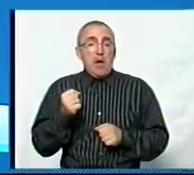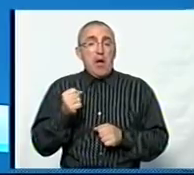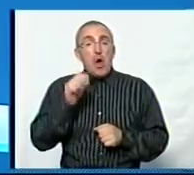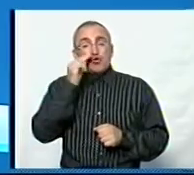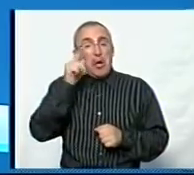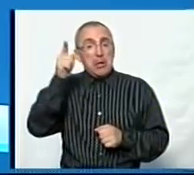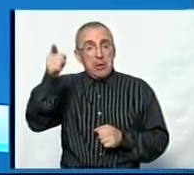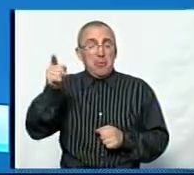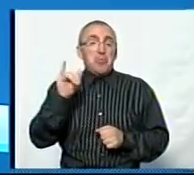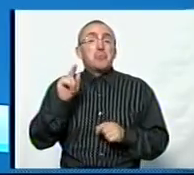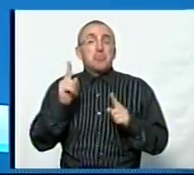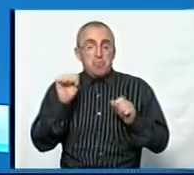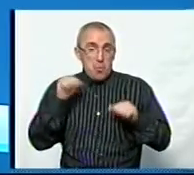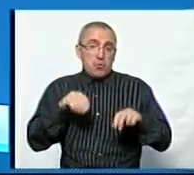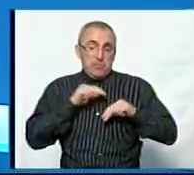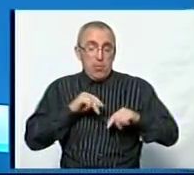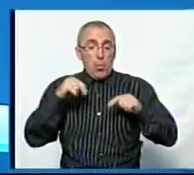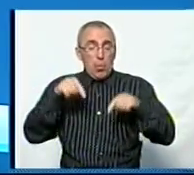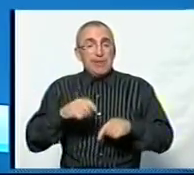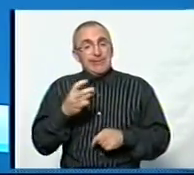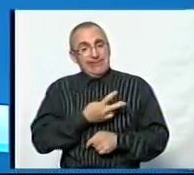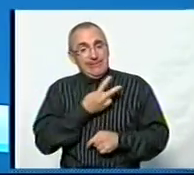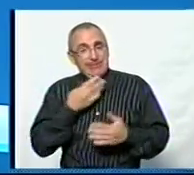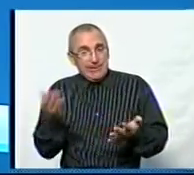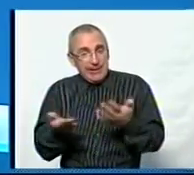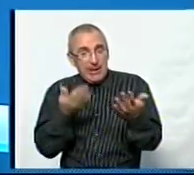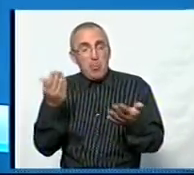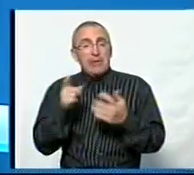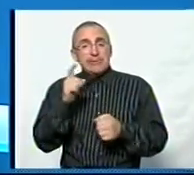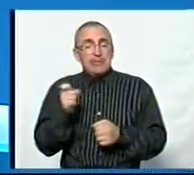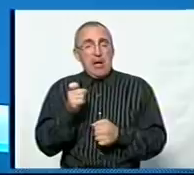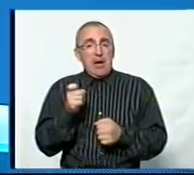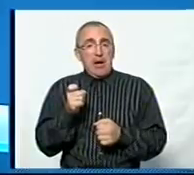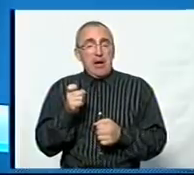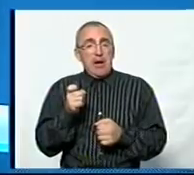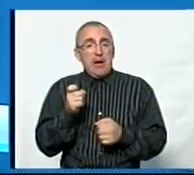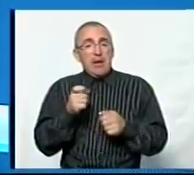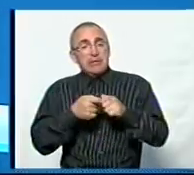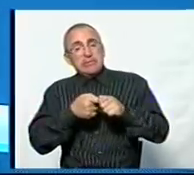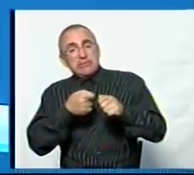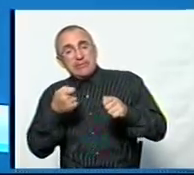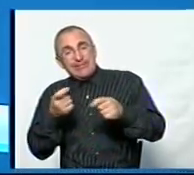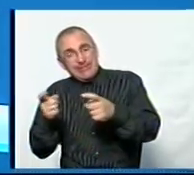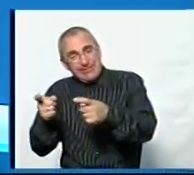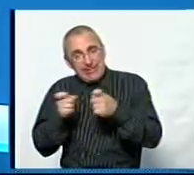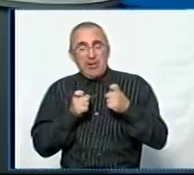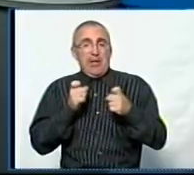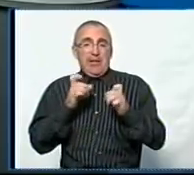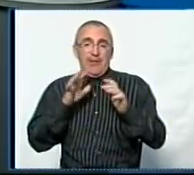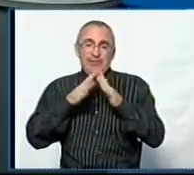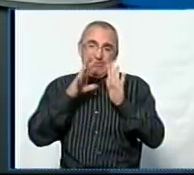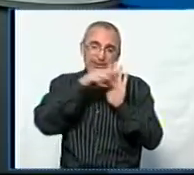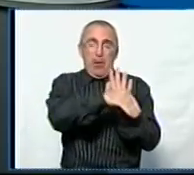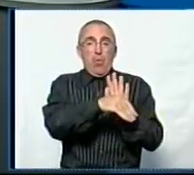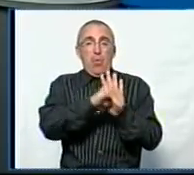Чернігівщині і чи може спрацювати у нас як стимул за, перепрошую на слово, затягти молодих вчителів на село і в